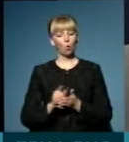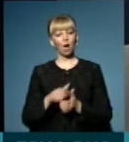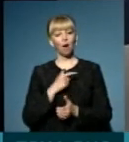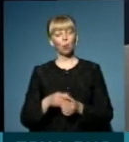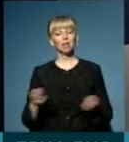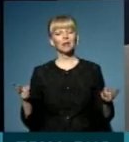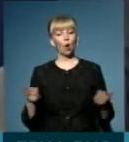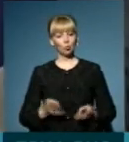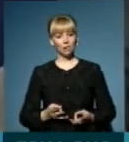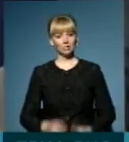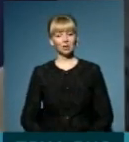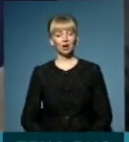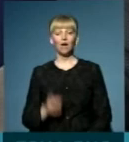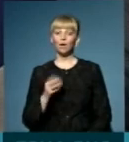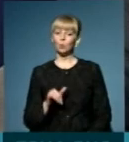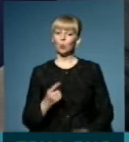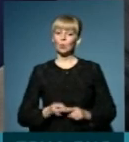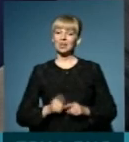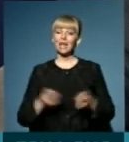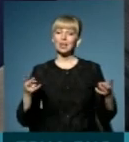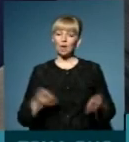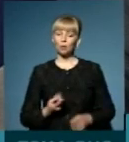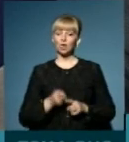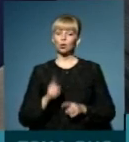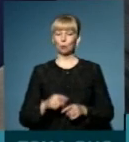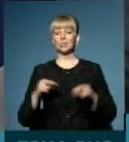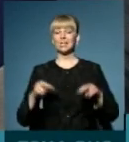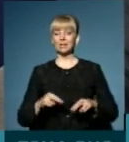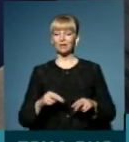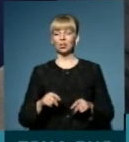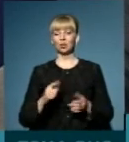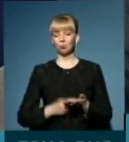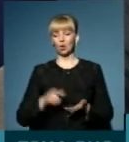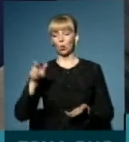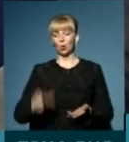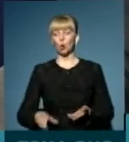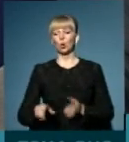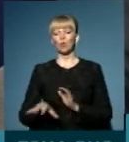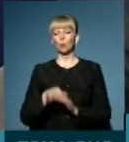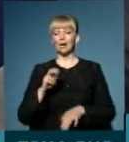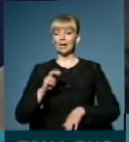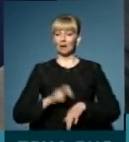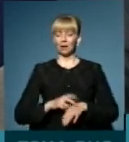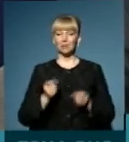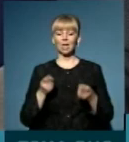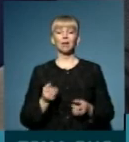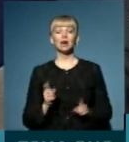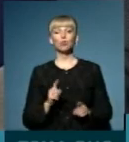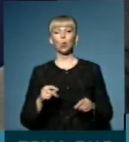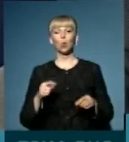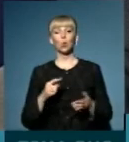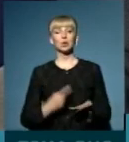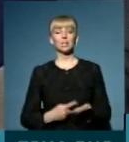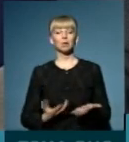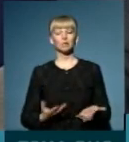чи необхідність? Ну, це необхідно для того, щоб засвідчити, що людина обирає лікаря. Для чого засвідчити?